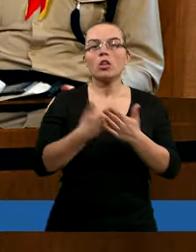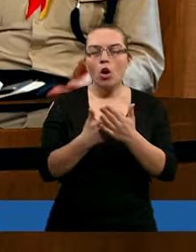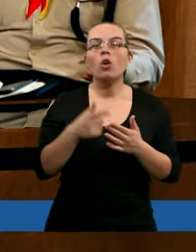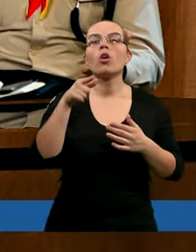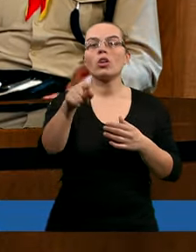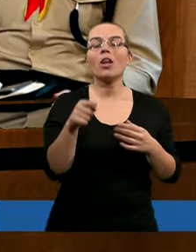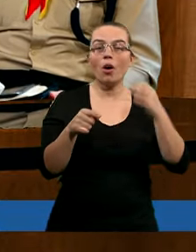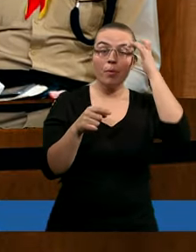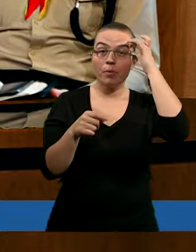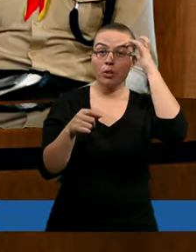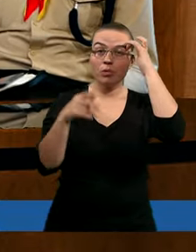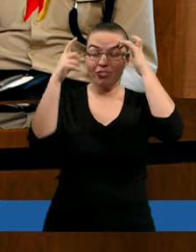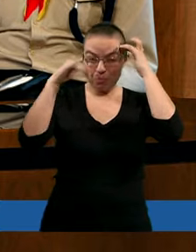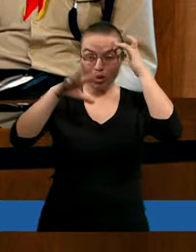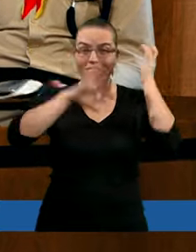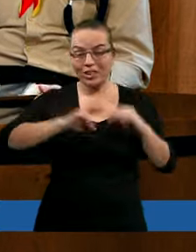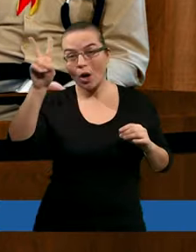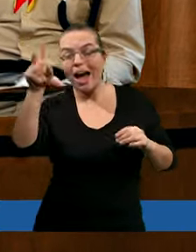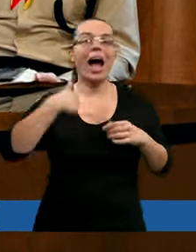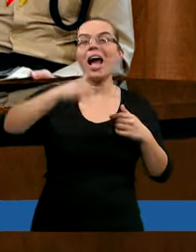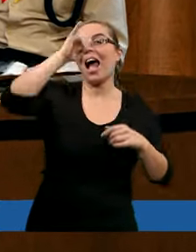skoro Chjoba Bóg tyle wytrzymać, a ja nie mogę.